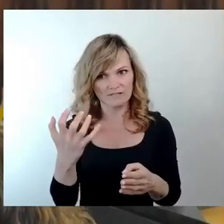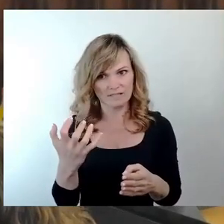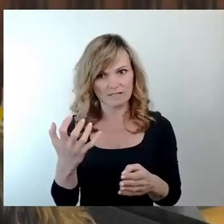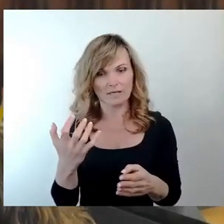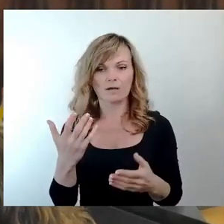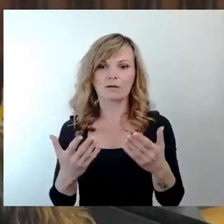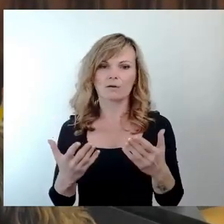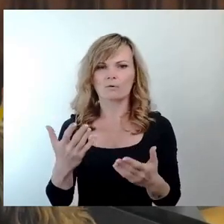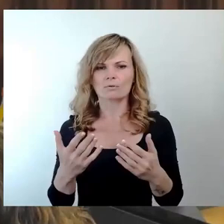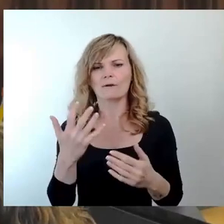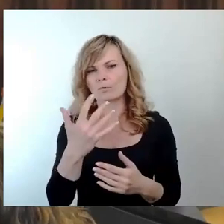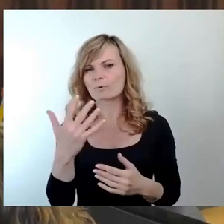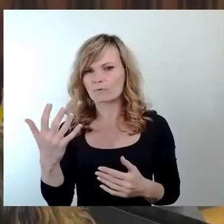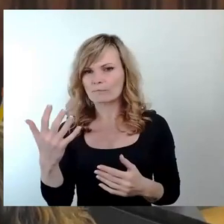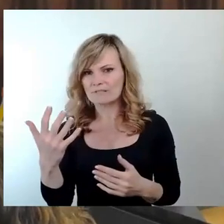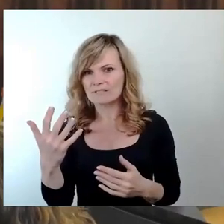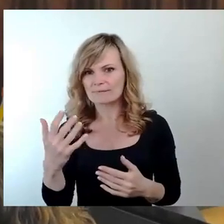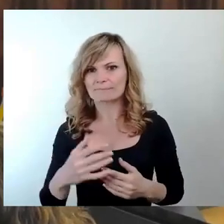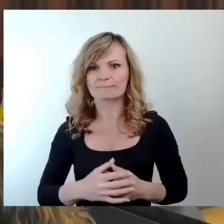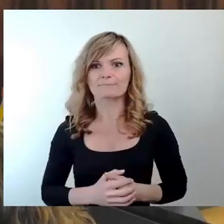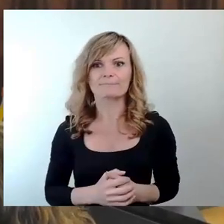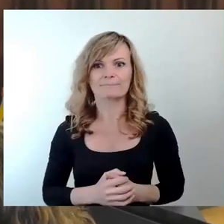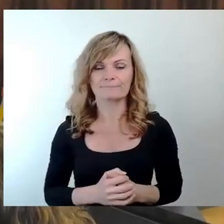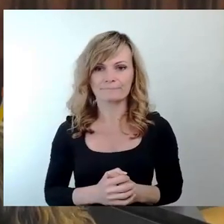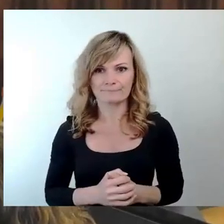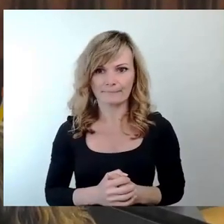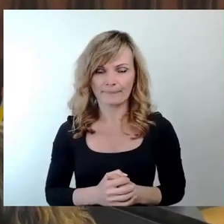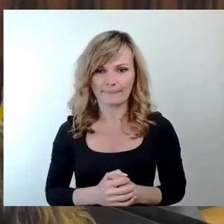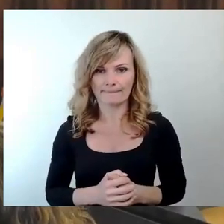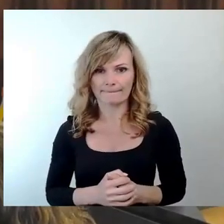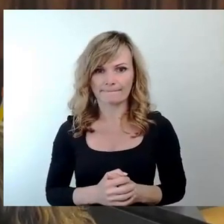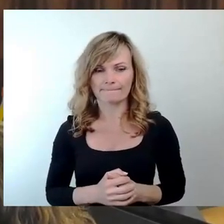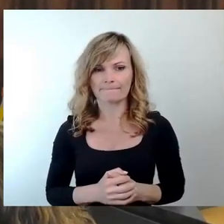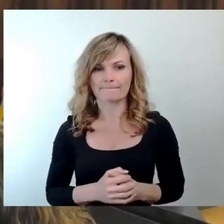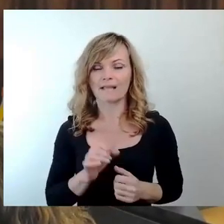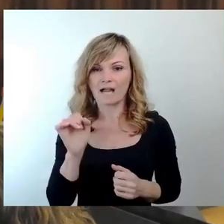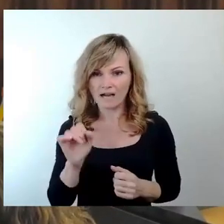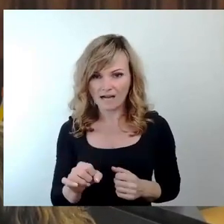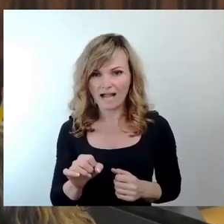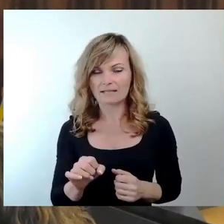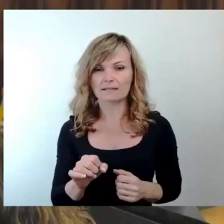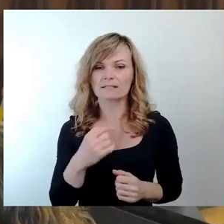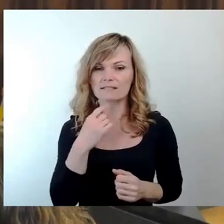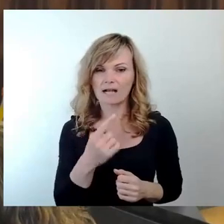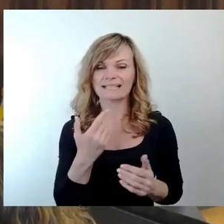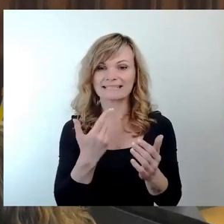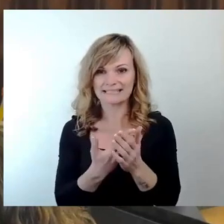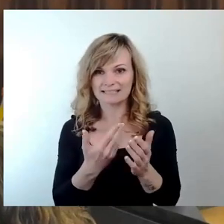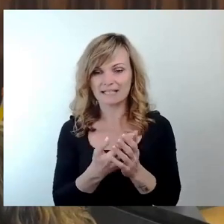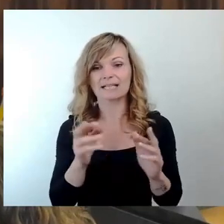ausschließen kann, dass diese Risiken am Ende